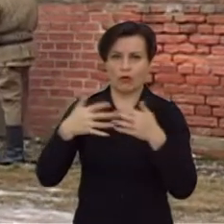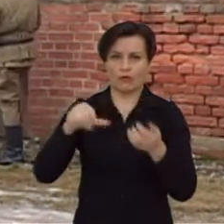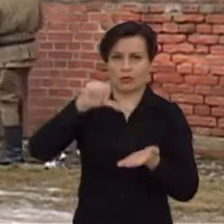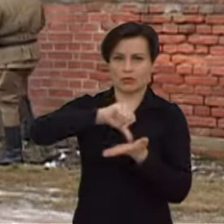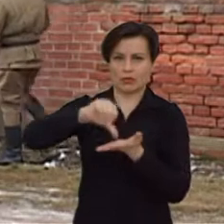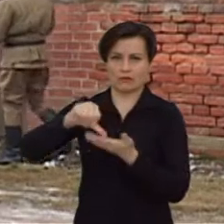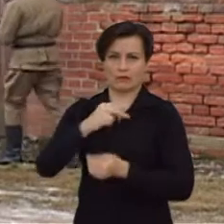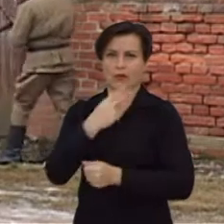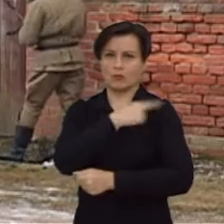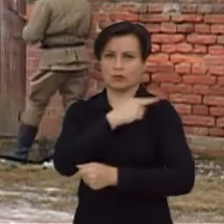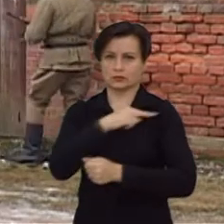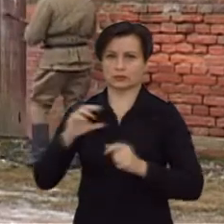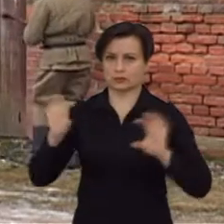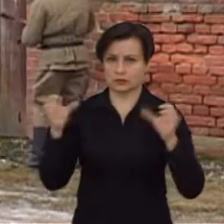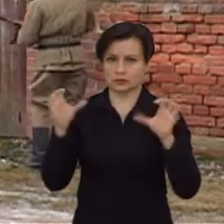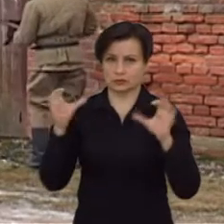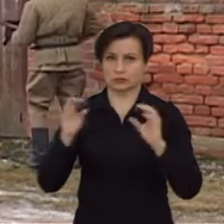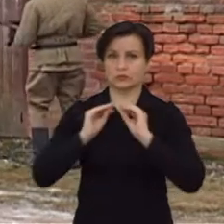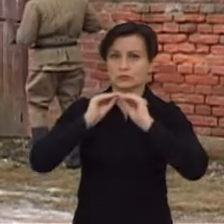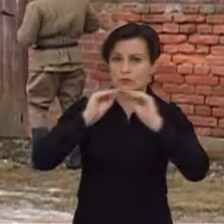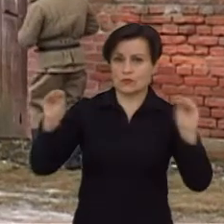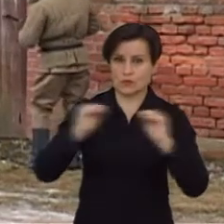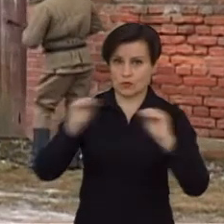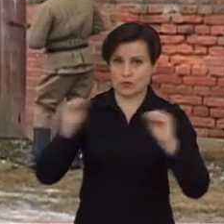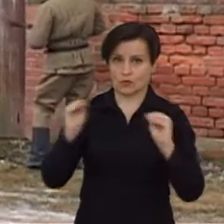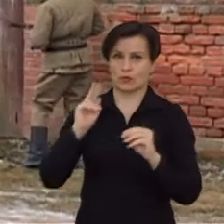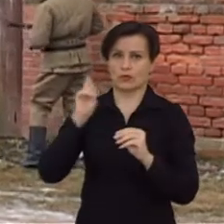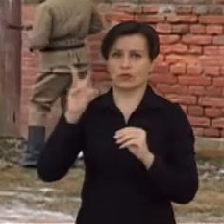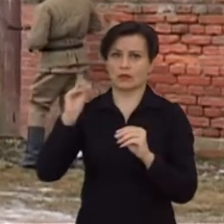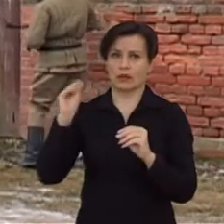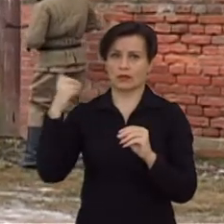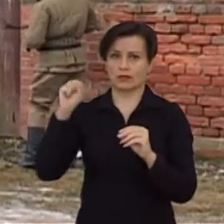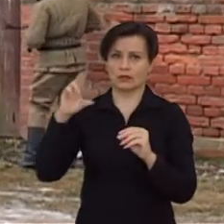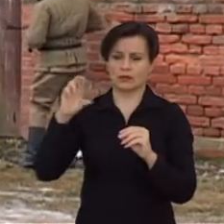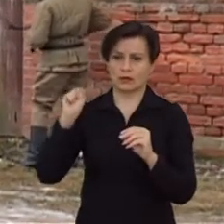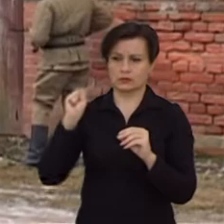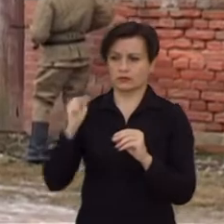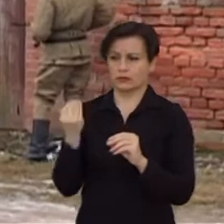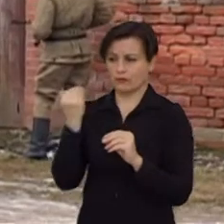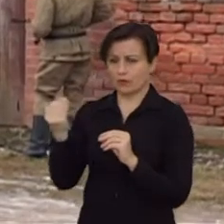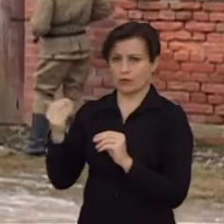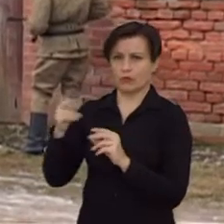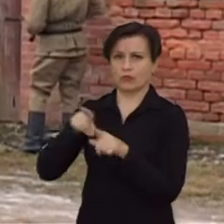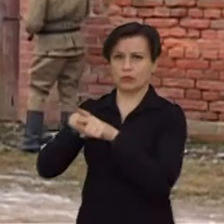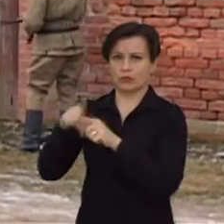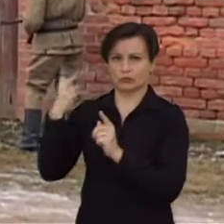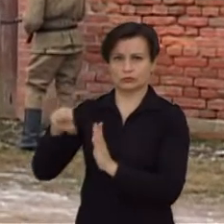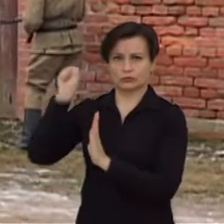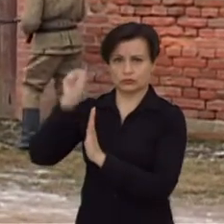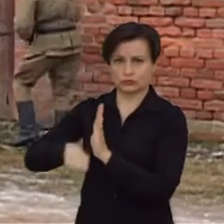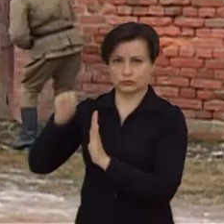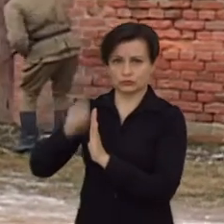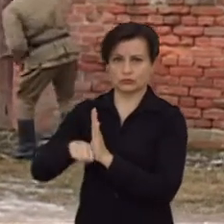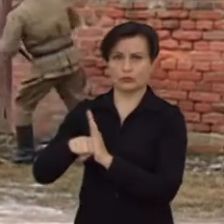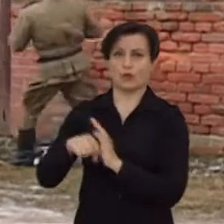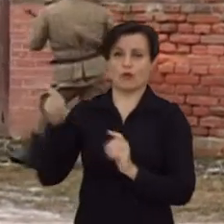ir partizanų ryšininkų buvęs mokytojas nuo krakių Donatas Kvederas neteko dviejų brolių, o pačiam teko iškesti net